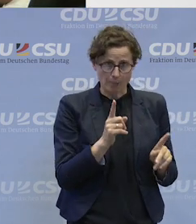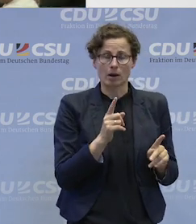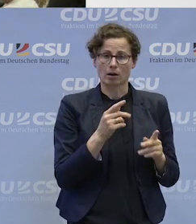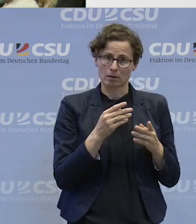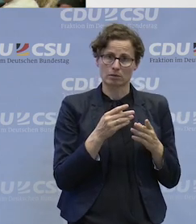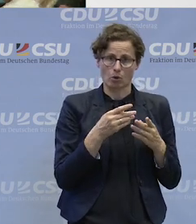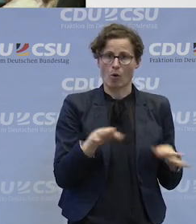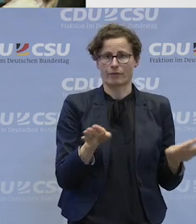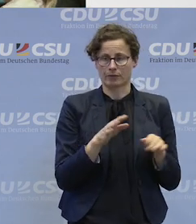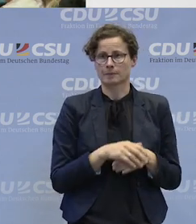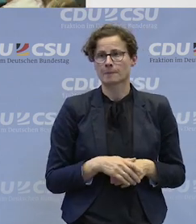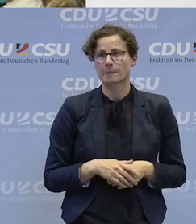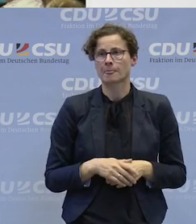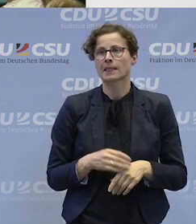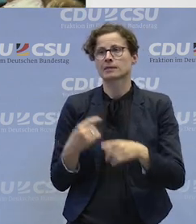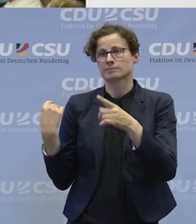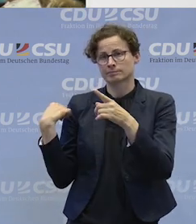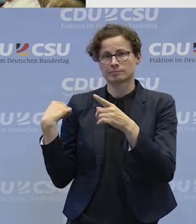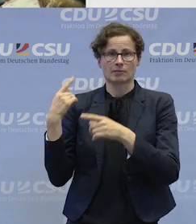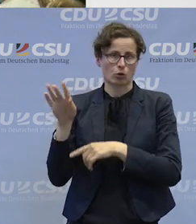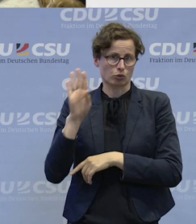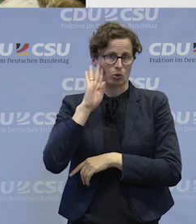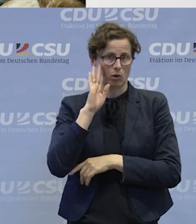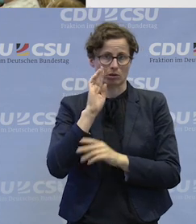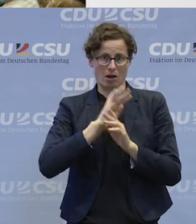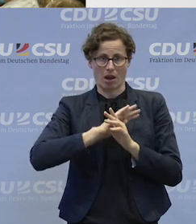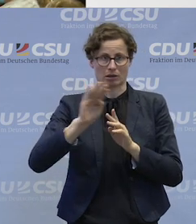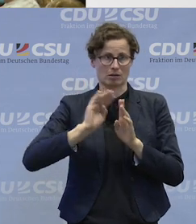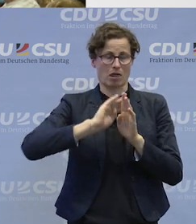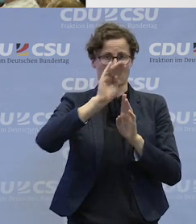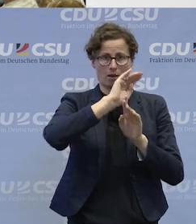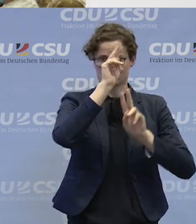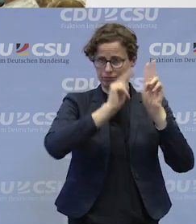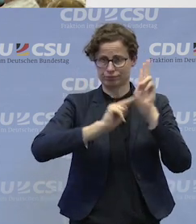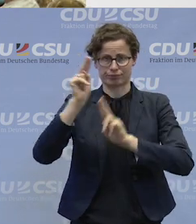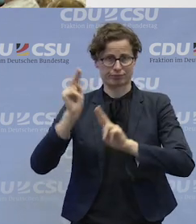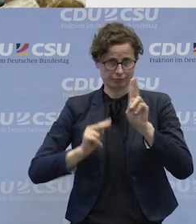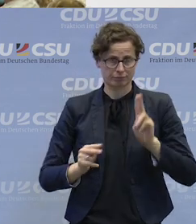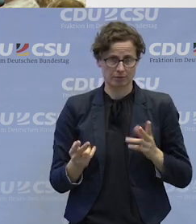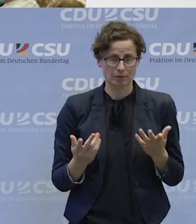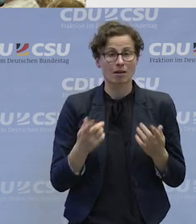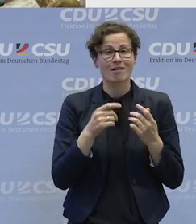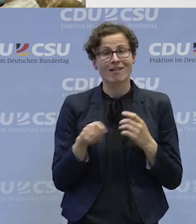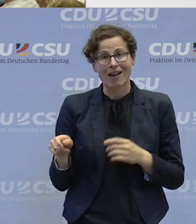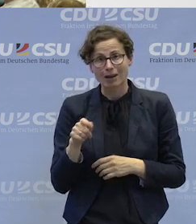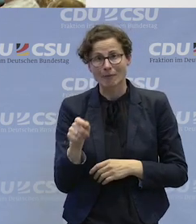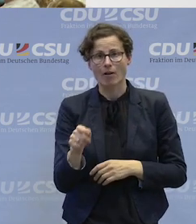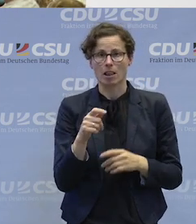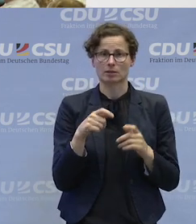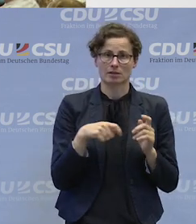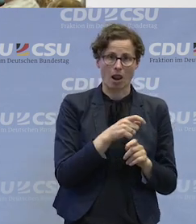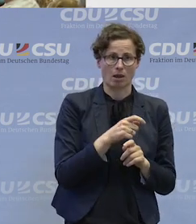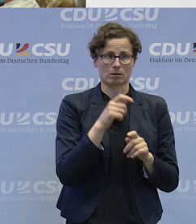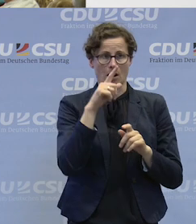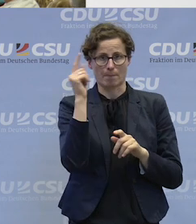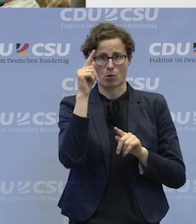anderen Seite haben wir ja gelernt, dass gerade auch die Verhältnisse in den Ländern, an den Standorten sehr unterschiedlich ist. Rheinland-Pfalz ist nicht das Saarland, ist